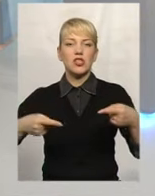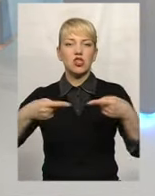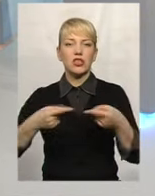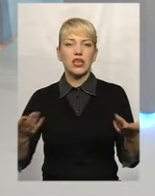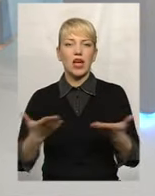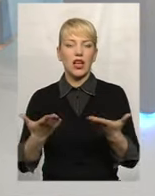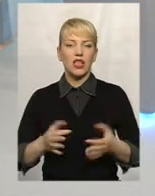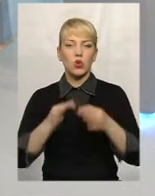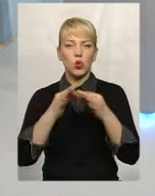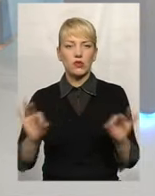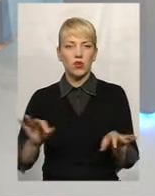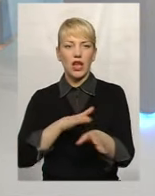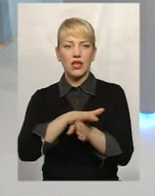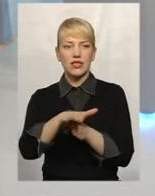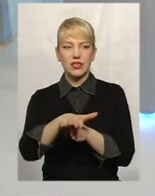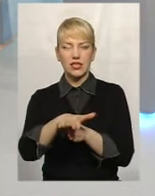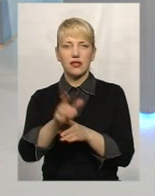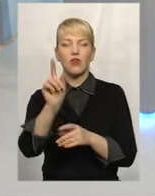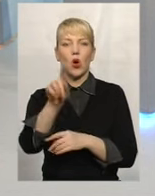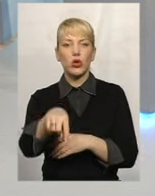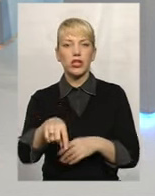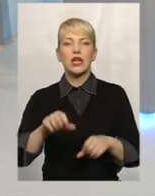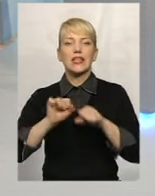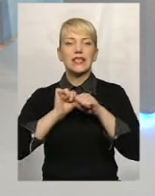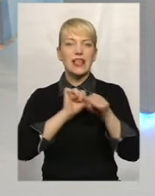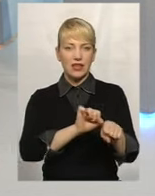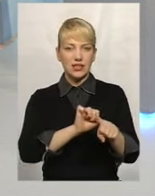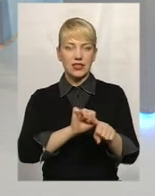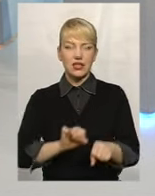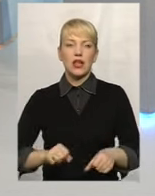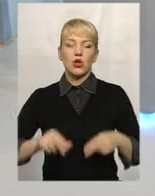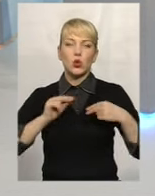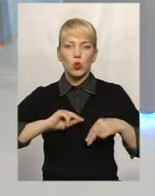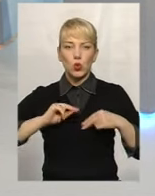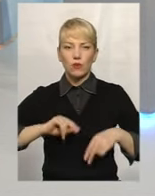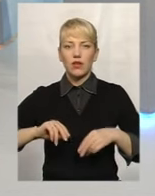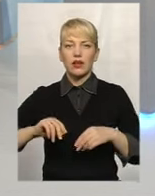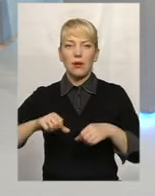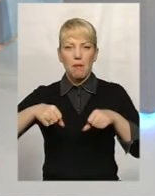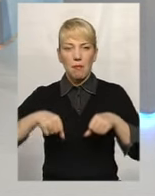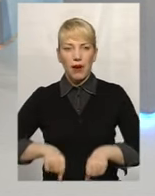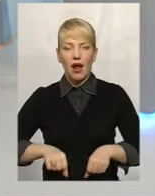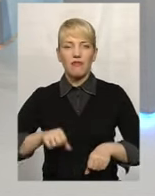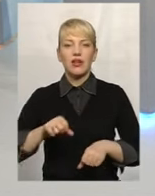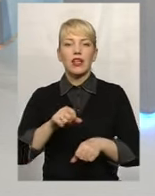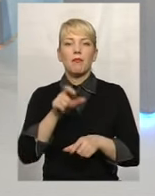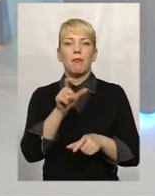дозволяє здійснювати захист трудових прав найманих працівників.